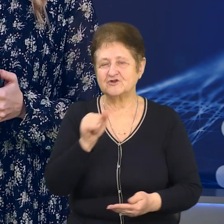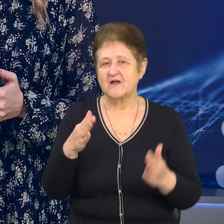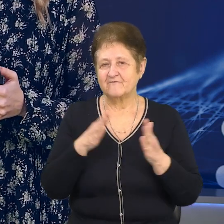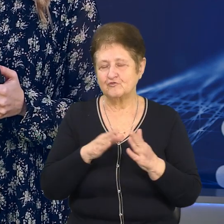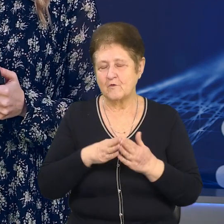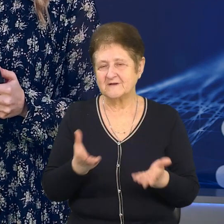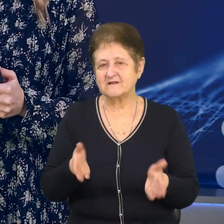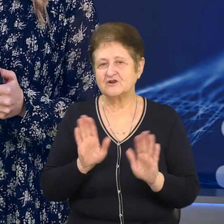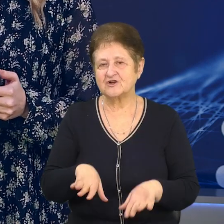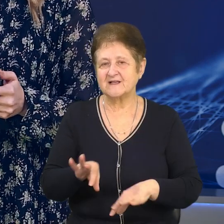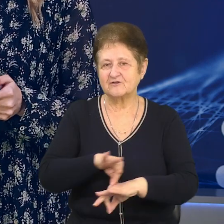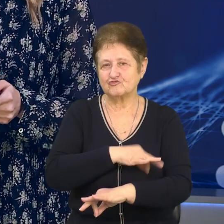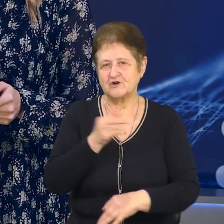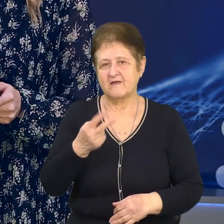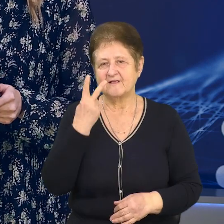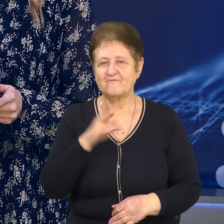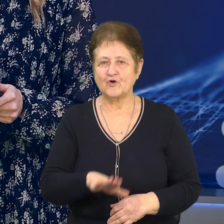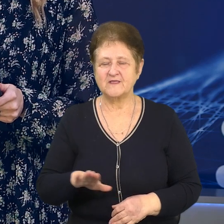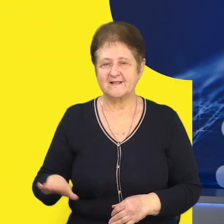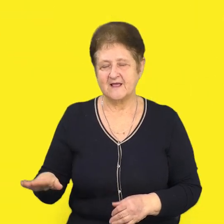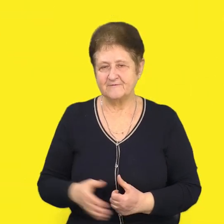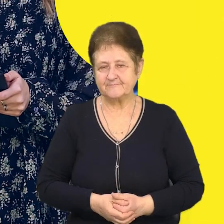Руслана залишилась дружина та двоє дітей.